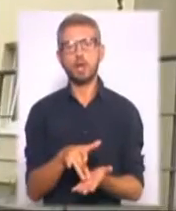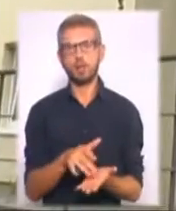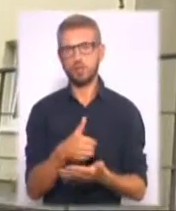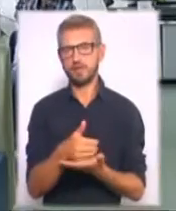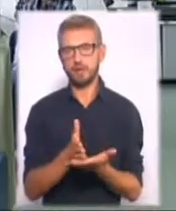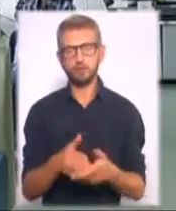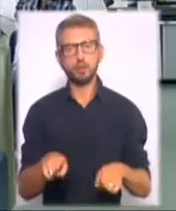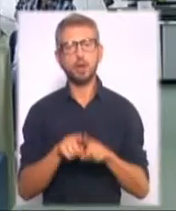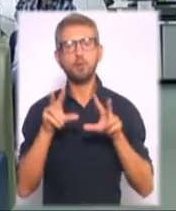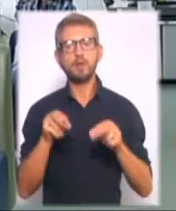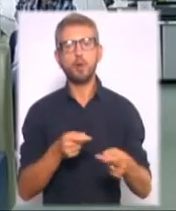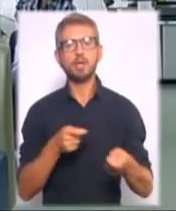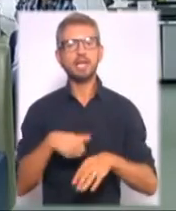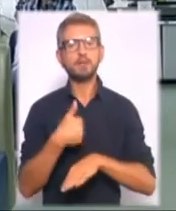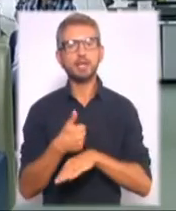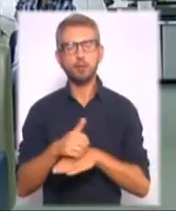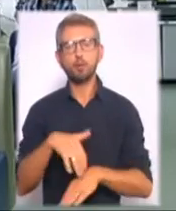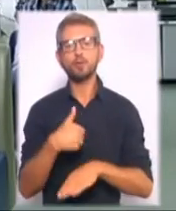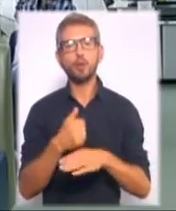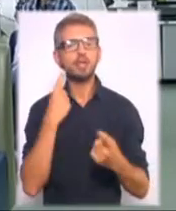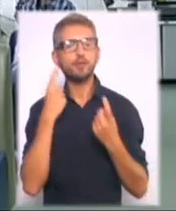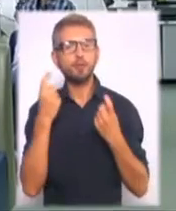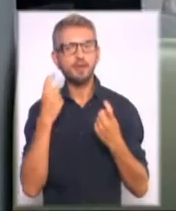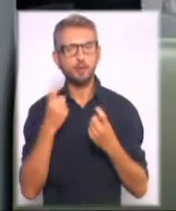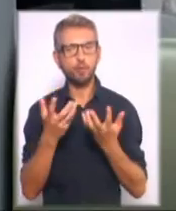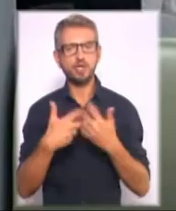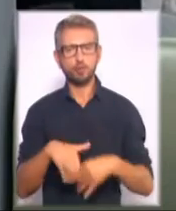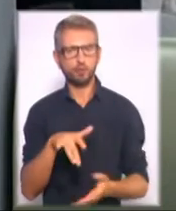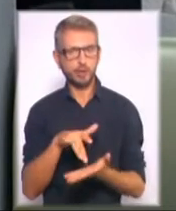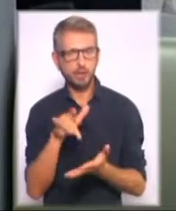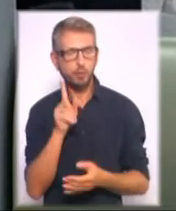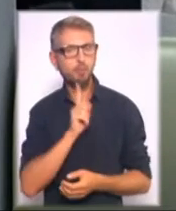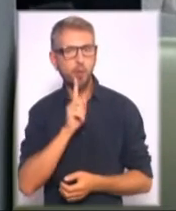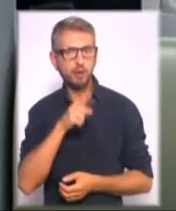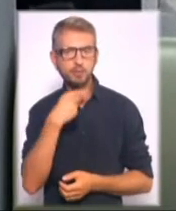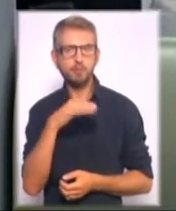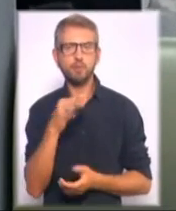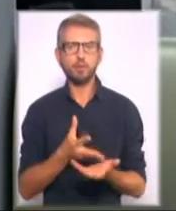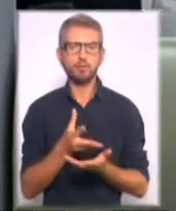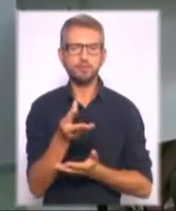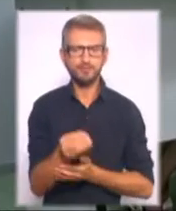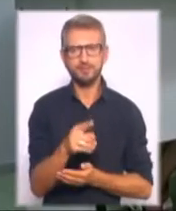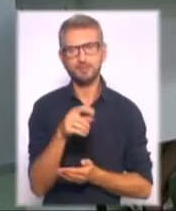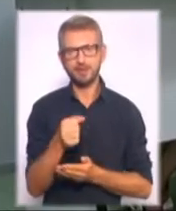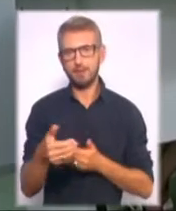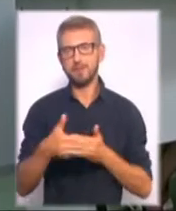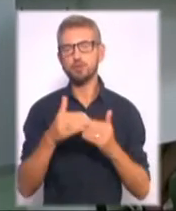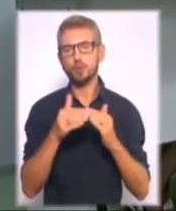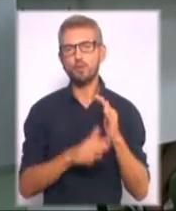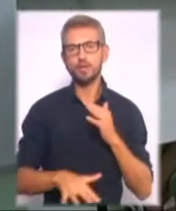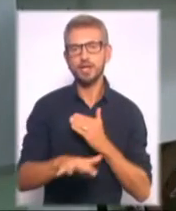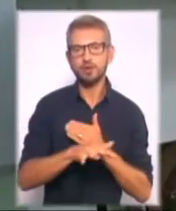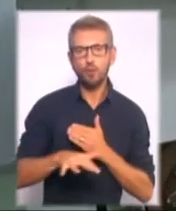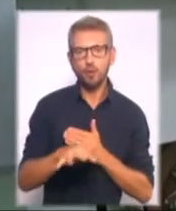Таке обіцяють керівники Головного інформаційно-обчислювального центру. Йдеться поки що лише про розрахунки з утримання будинків та прибудинкових